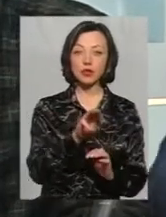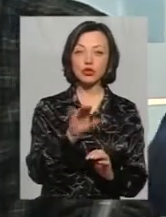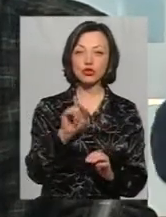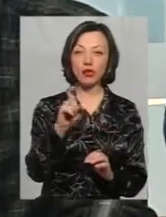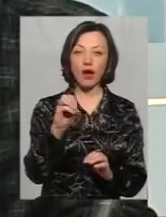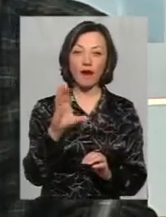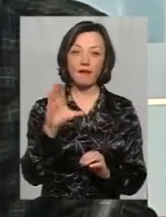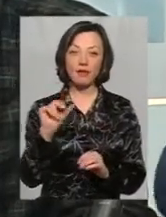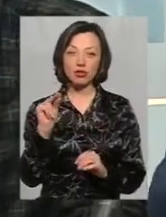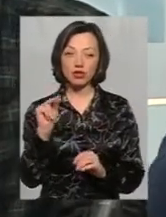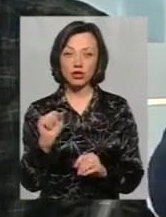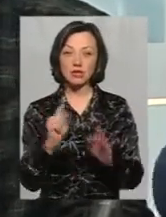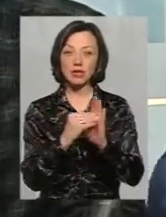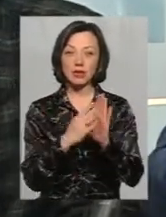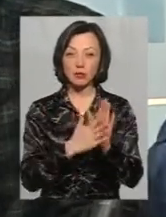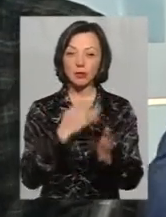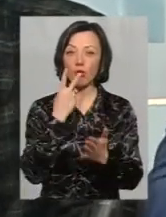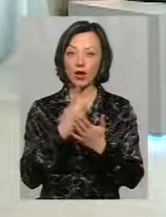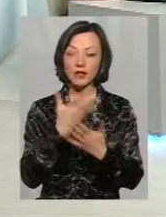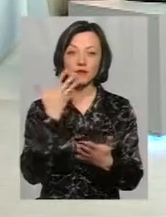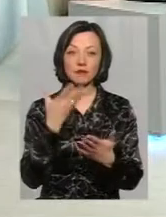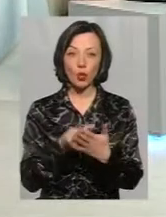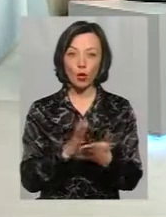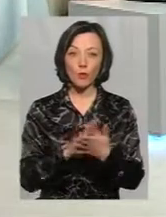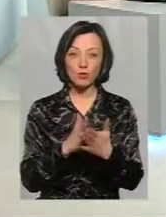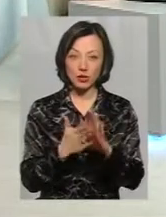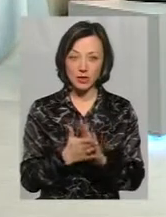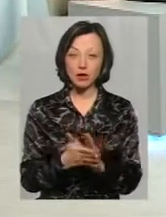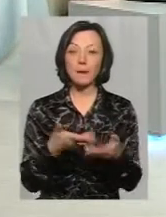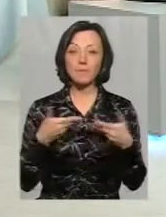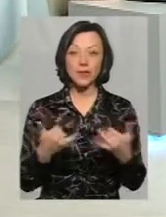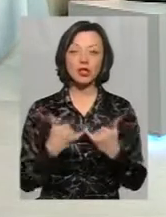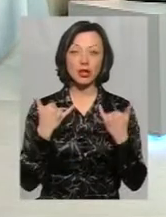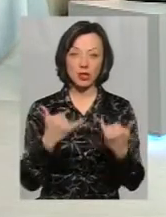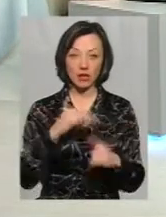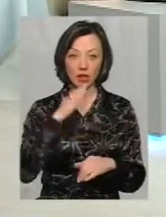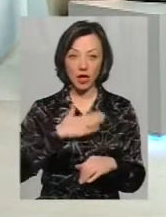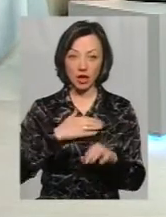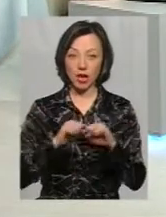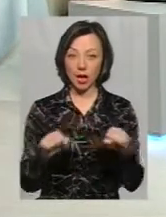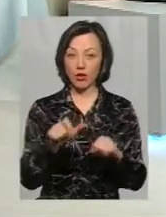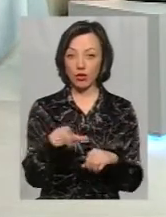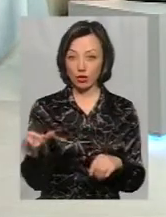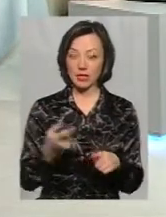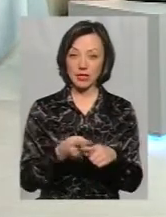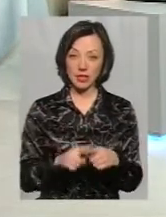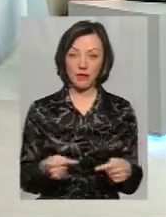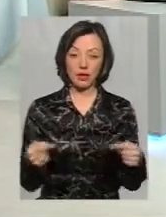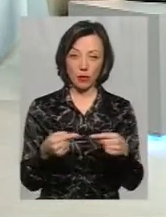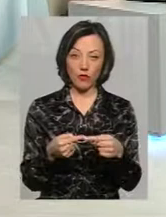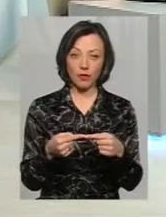щоб задекларувати і показати свою позицію, що ми шануємо, це наші герої, і це, відповідно,